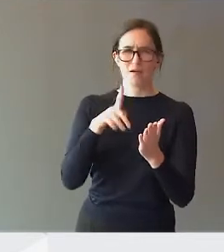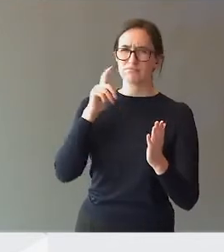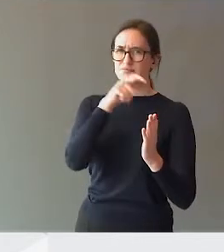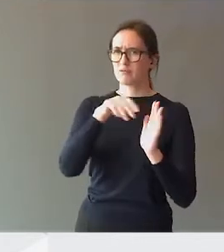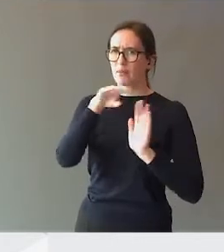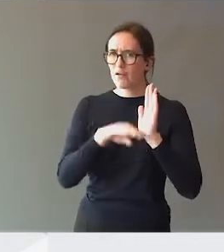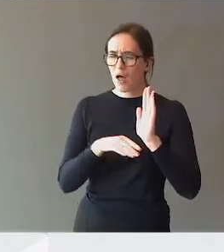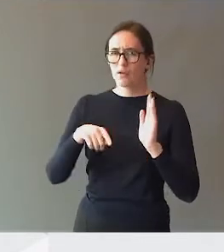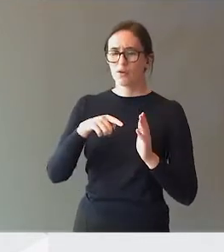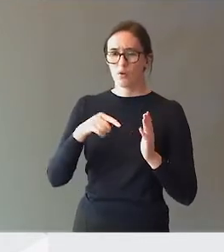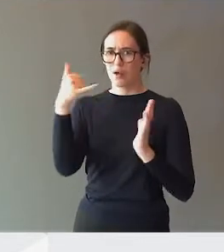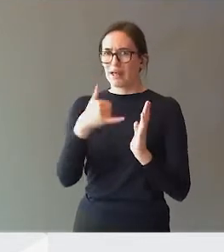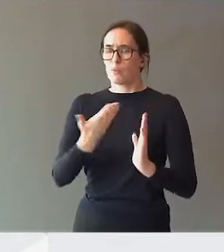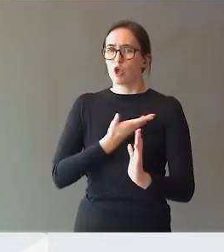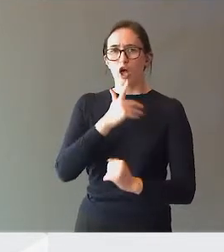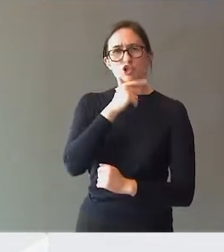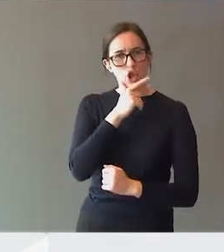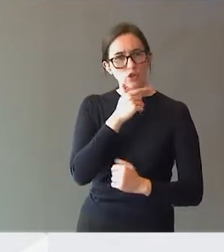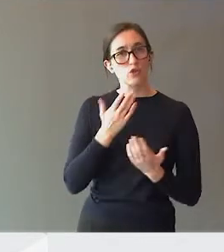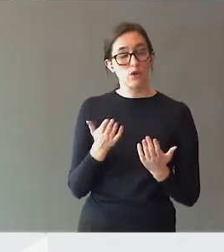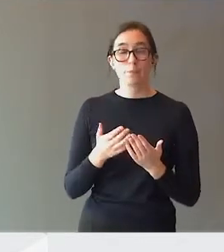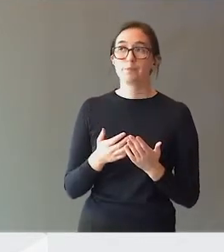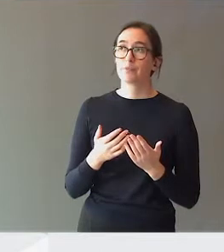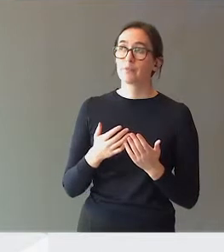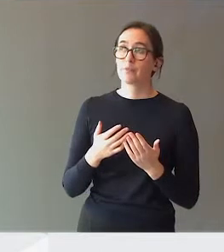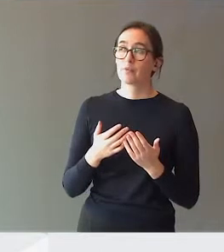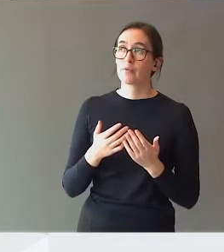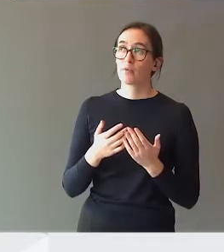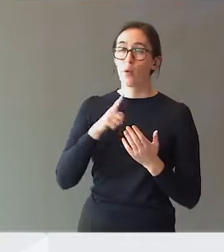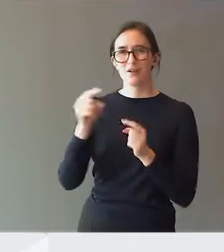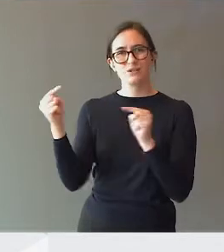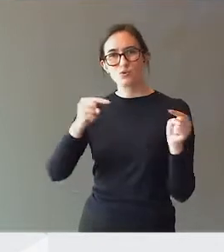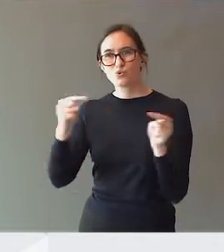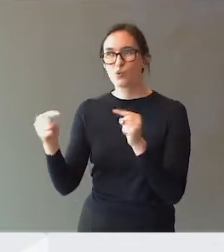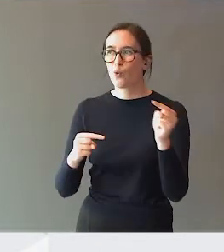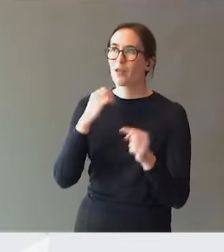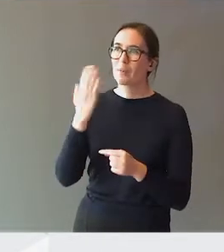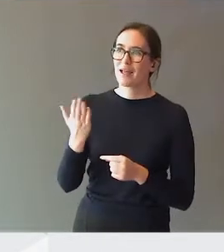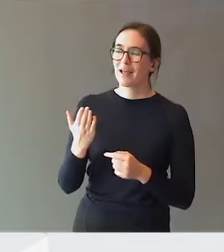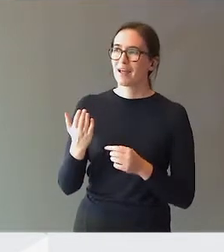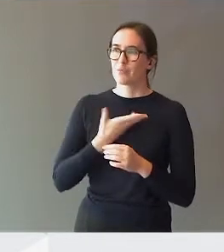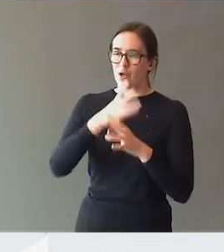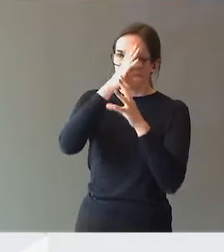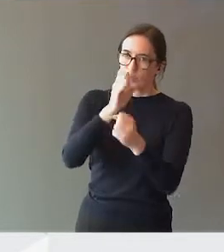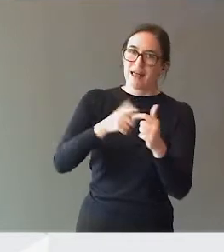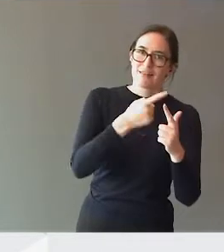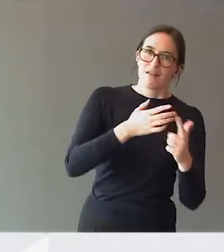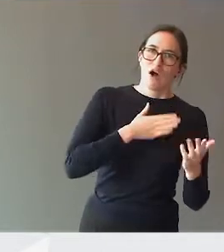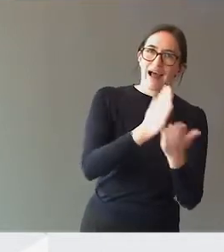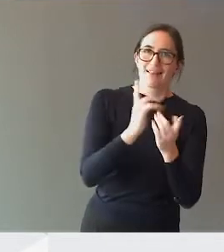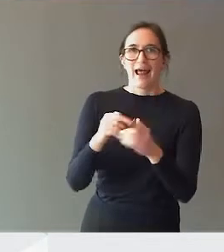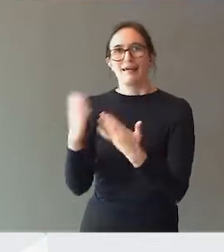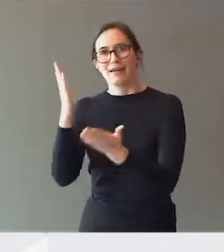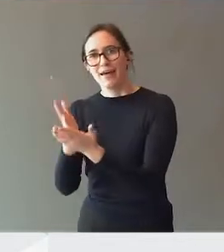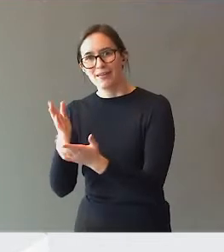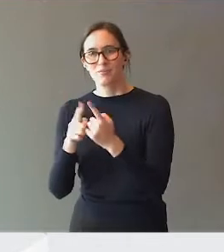har utrolig mye skjønn i den vurderingen. Og i hele diskusjonen så høres det ut som det er sånn at enten har man rett eller har man ikke rett, men man klarer ikke